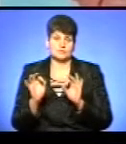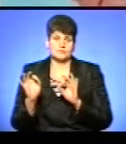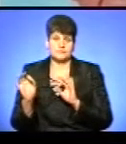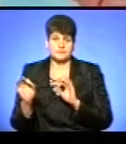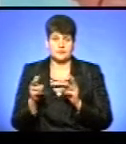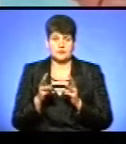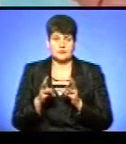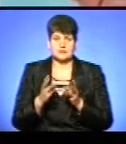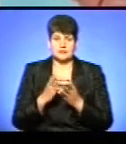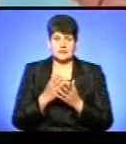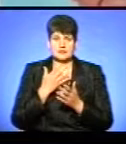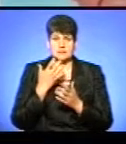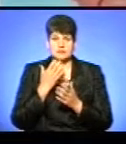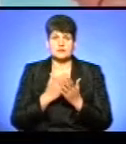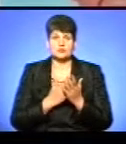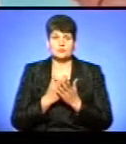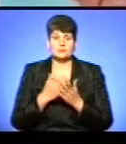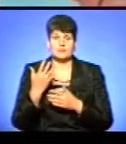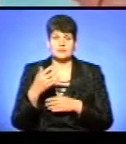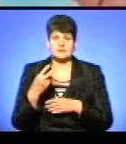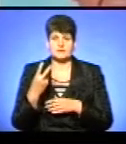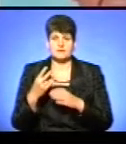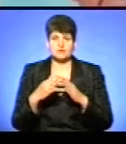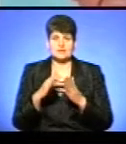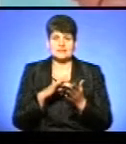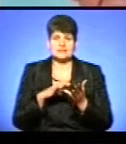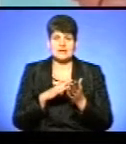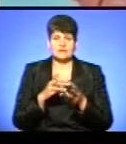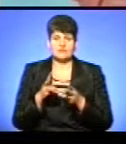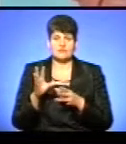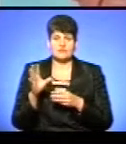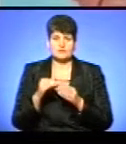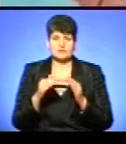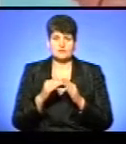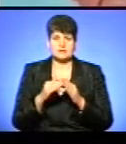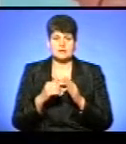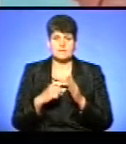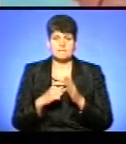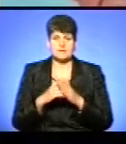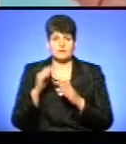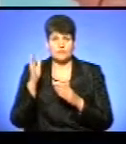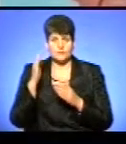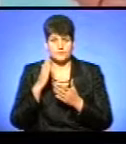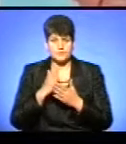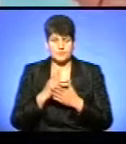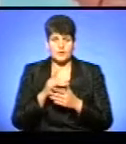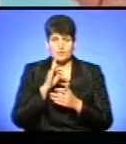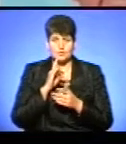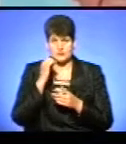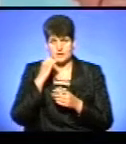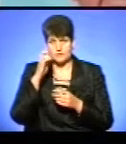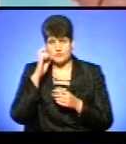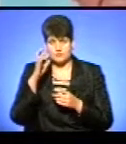котелення пішло тепло. На обслуговуванні у нас 52 будинки з центральним опаленням, всі будинки під водою. Про це поки що йде Богу дякувати, все нормально.